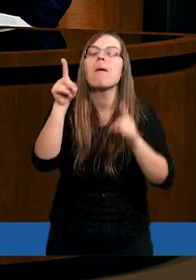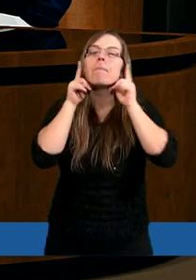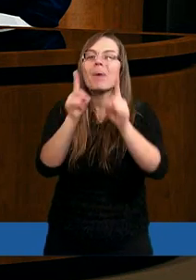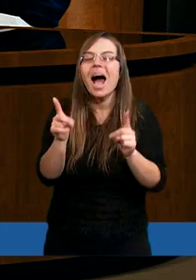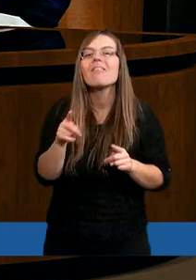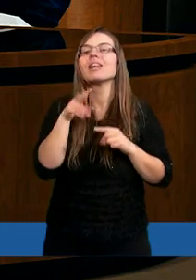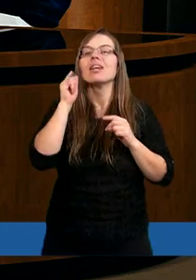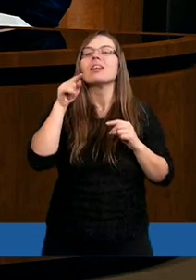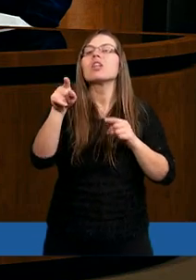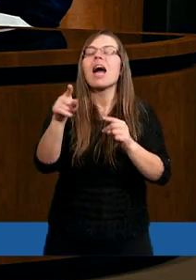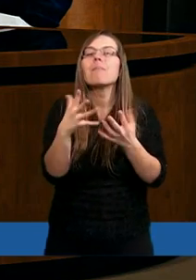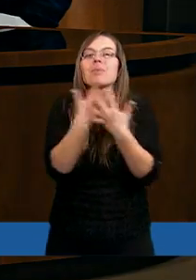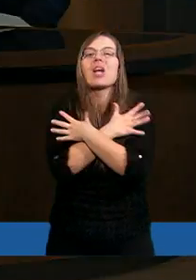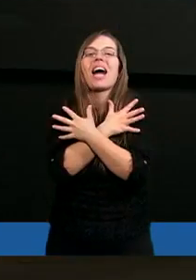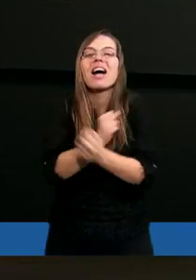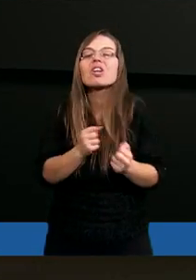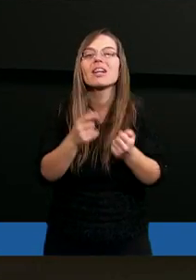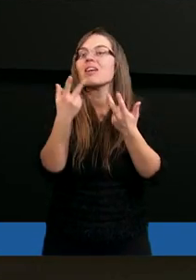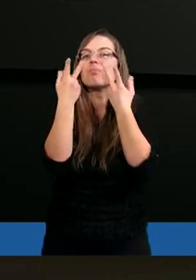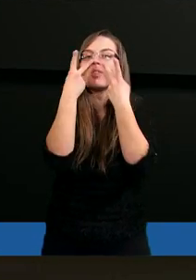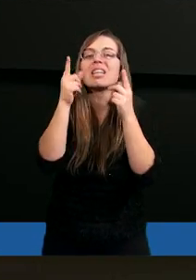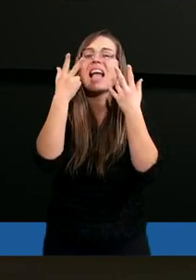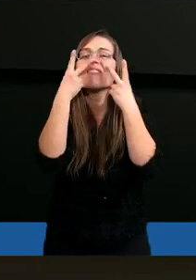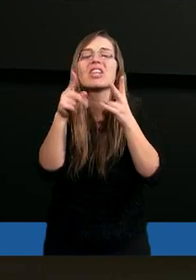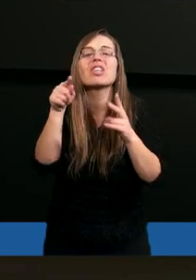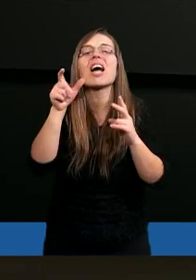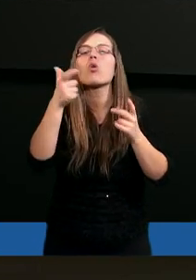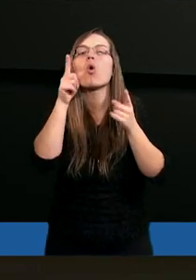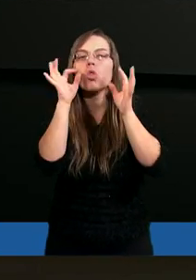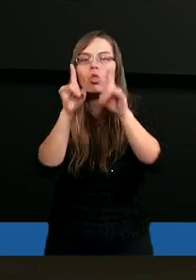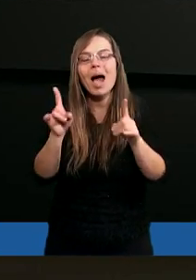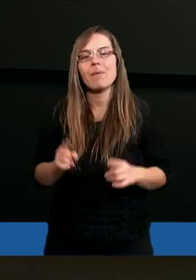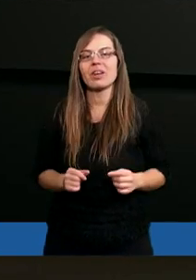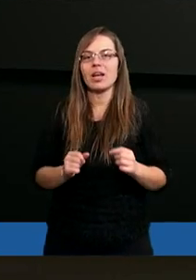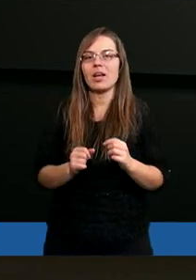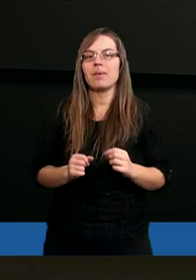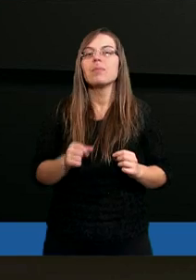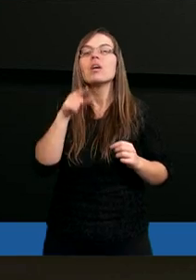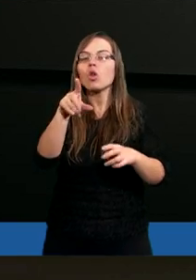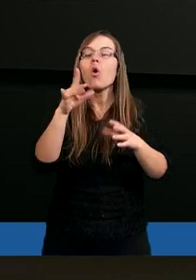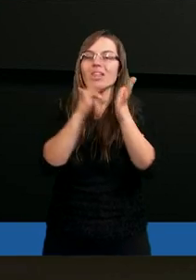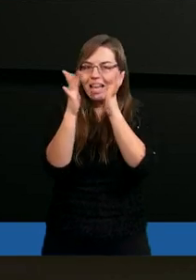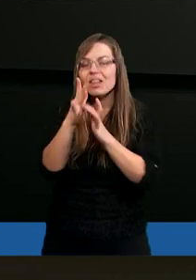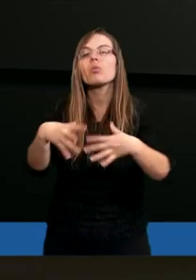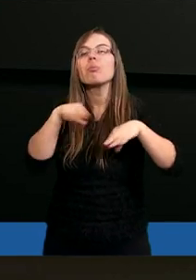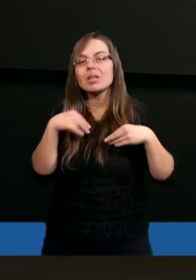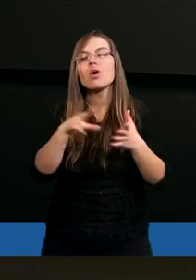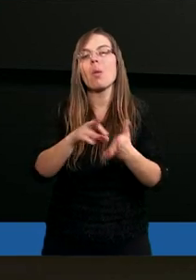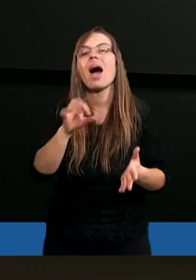wyraźniejsze spojrzenie. Pan Jezus przyjął na swoje serce